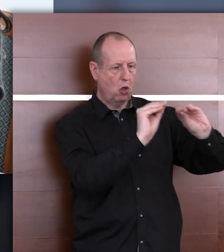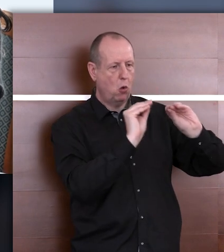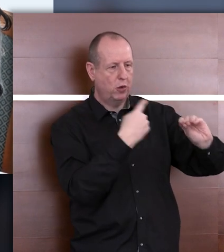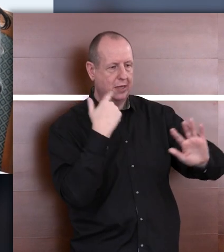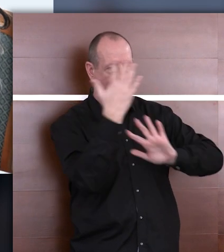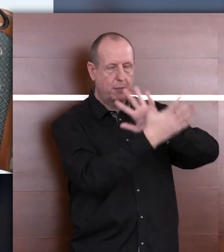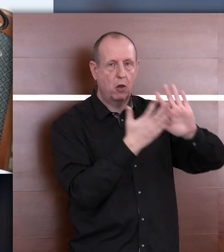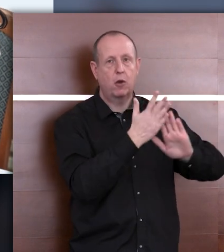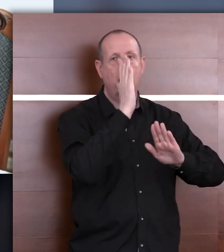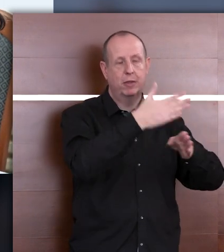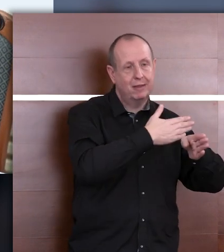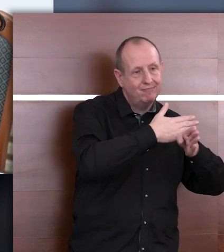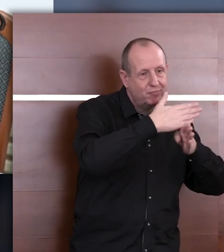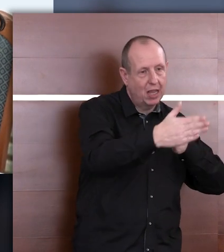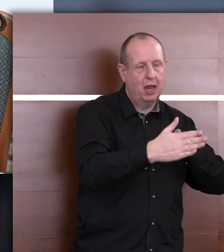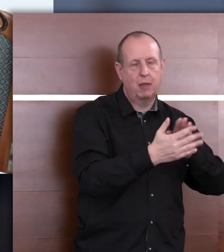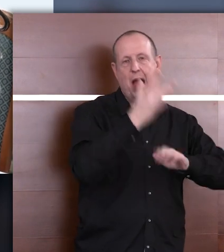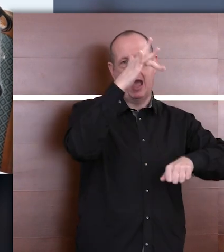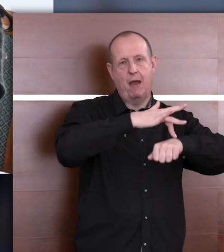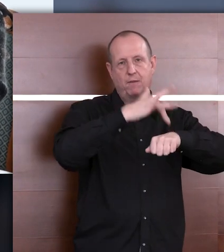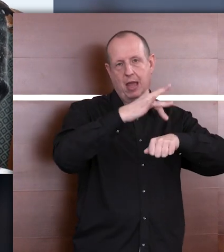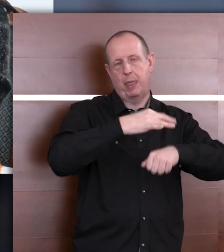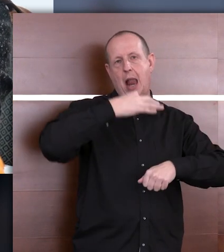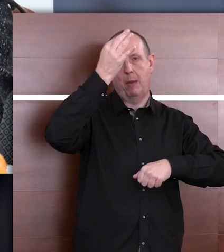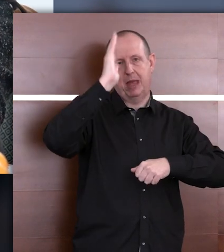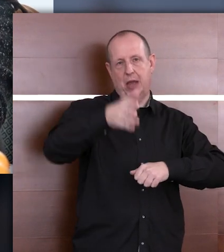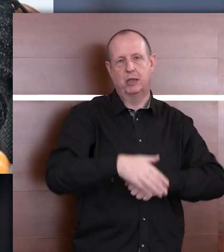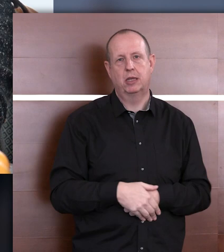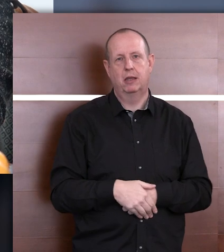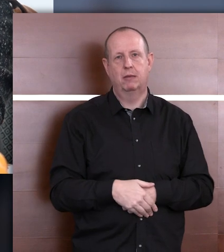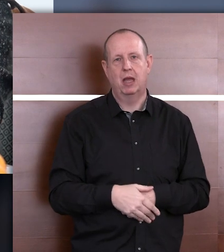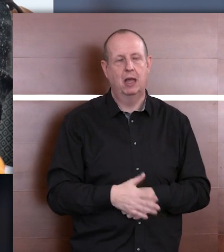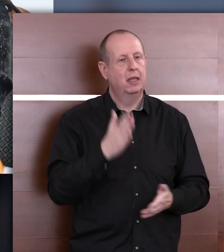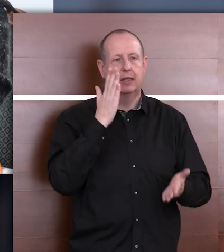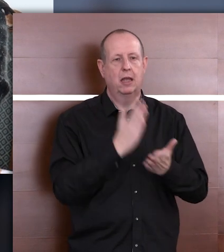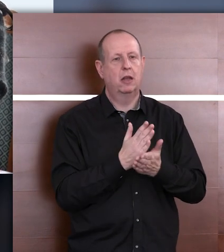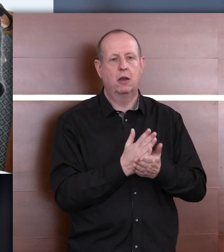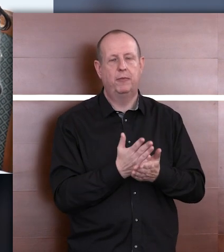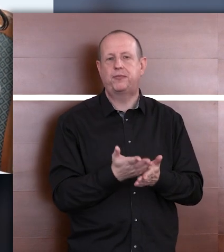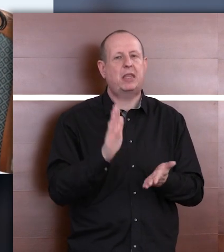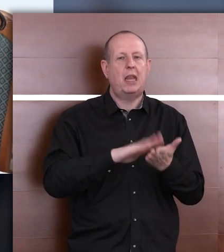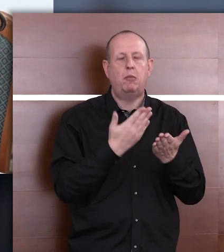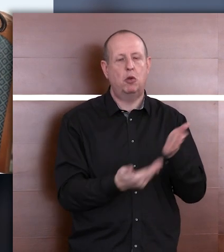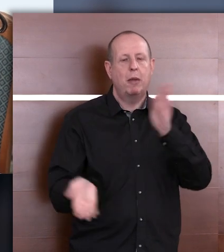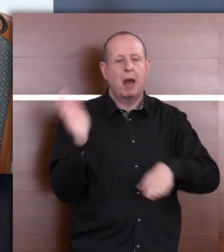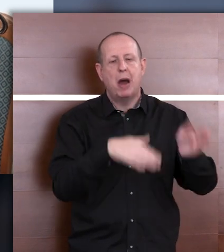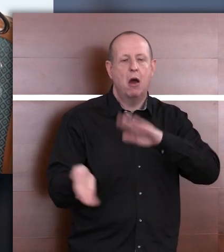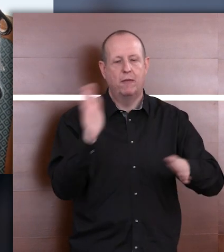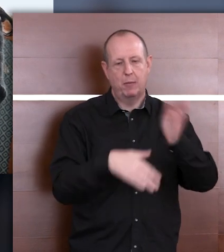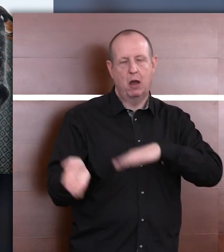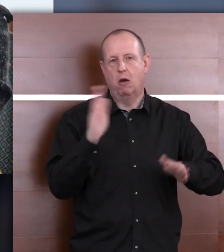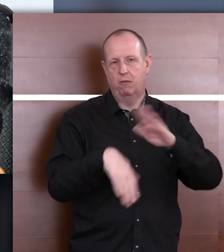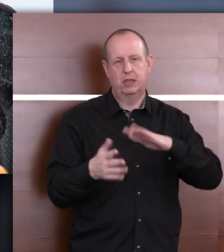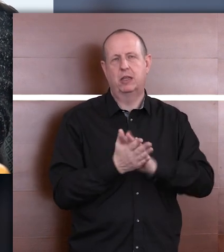potem pójść dalej i to przyniosłoby dużo lepsze efekty i nikt nie musiałby tylko pakować, nie wiem, perfumów albo sprzątać, tylko mógłby być